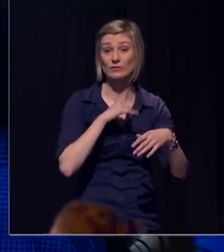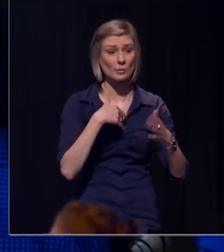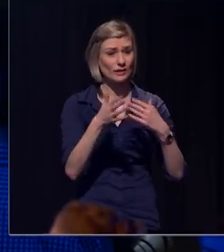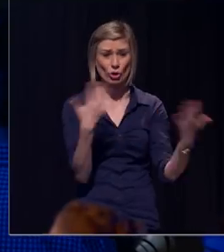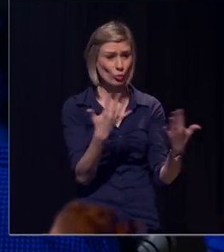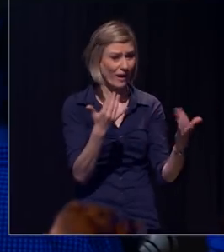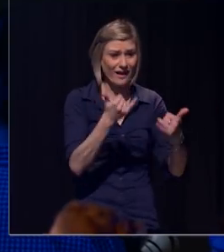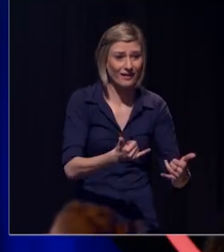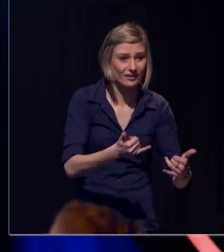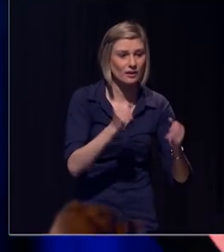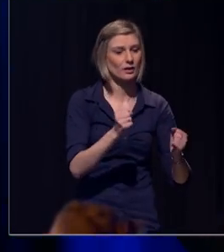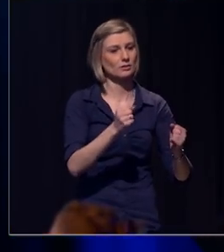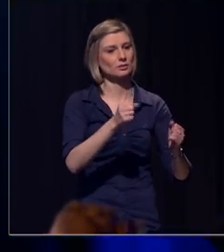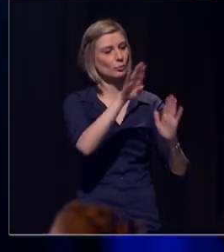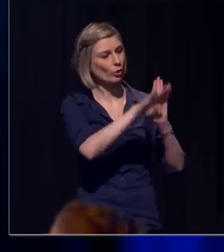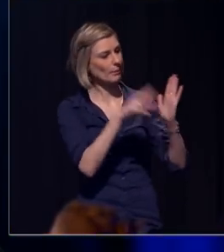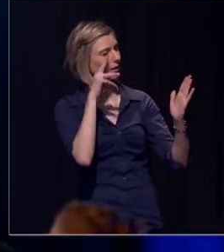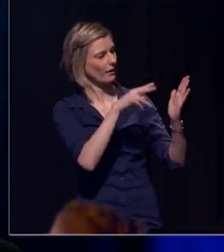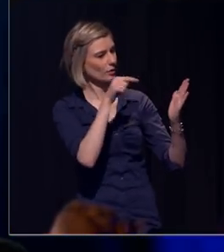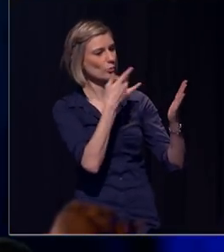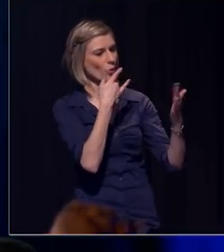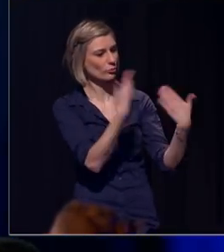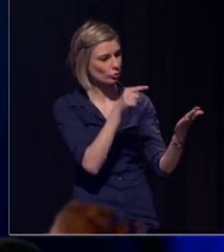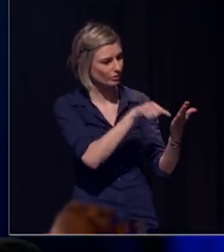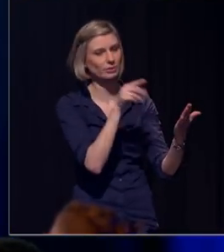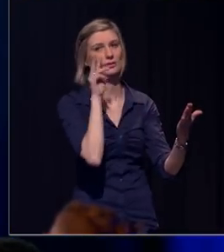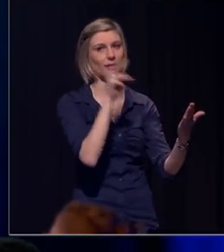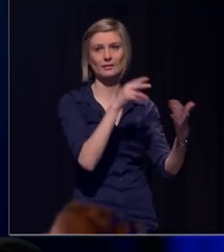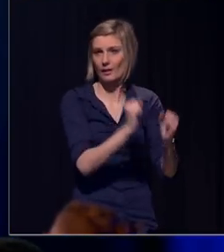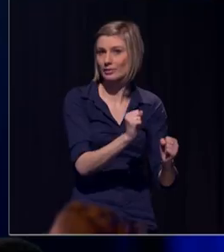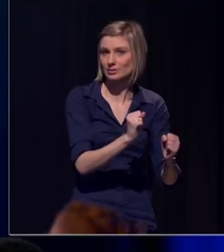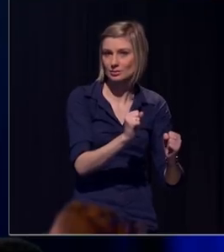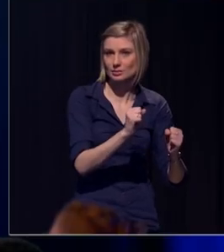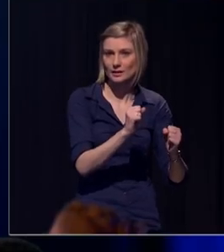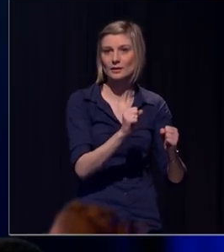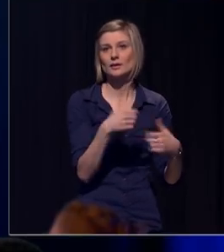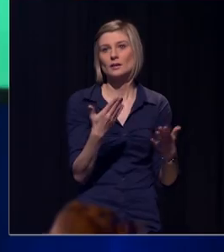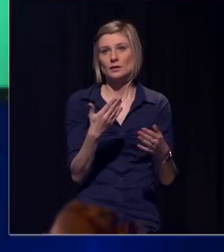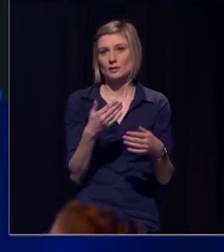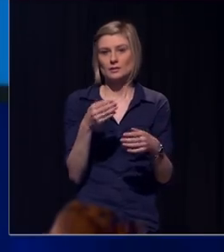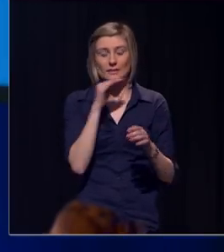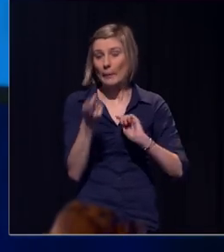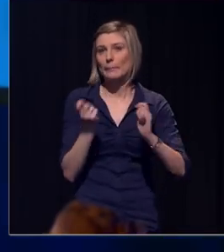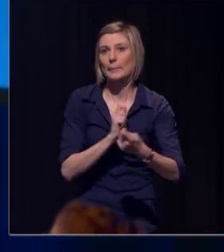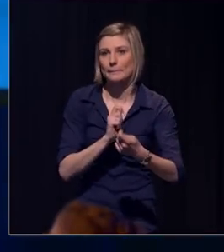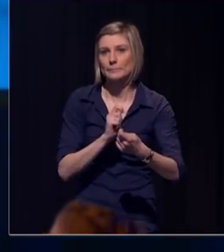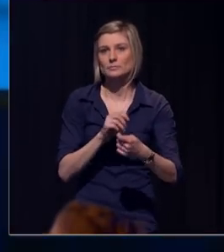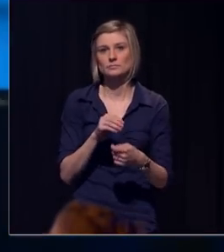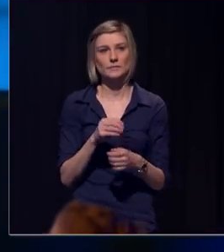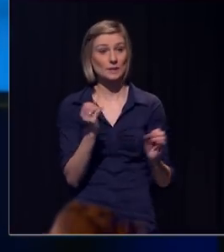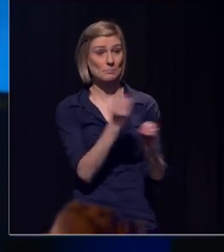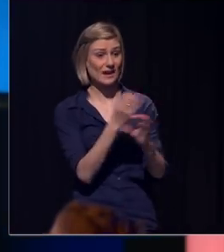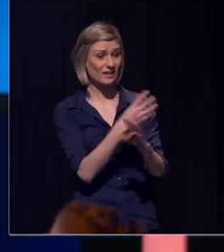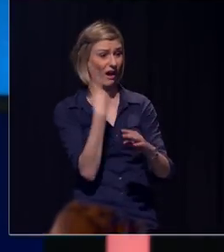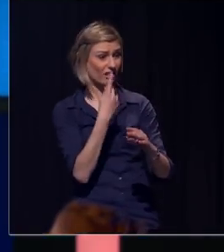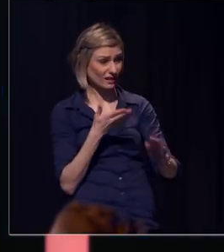maar willen. Dat is best een grote verandering op korte tijd. En daarbij komt dan ook nog we hebben wel altijd die toegang tot media,